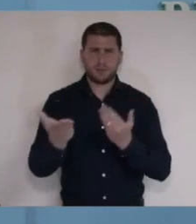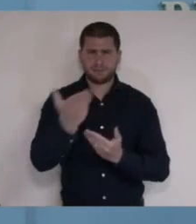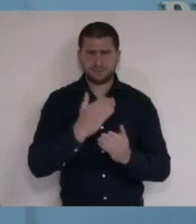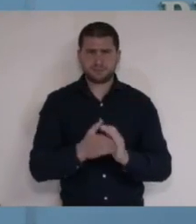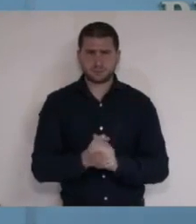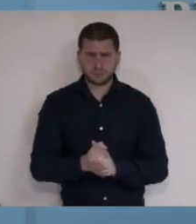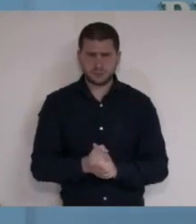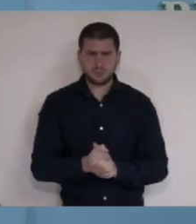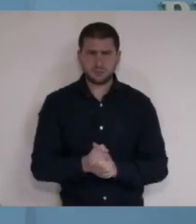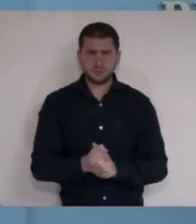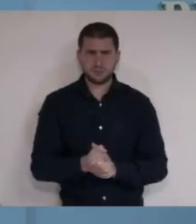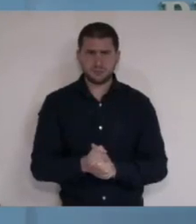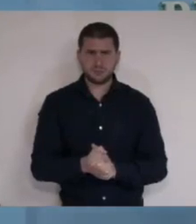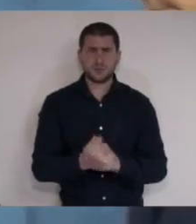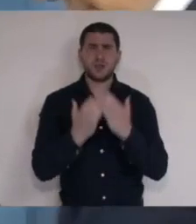לכם.